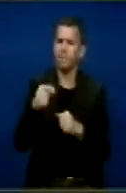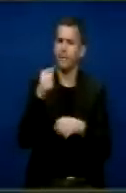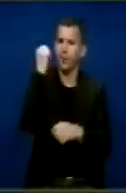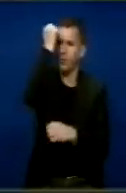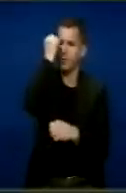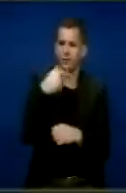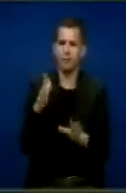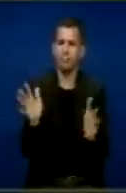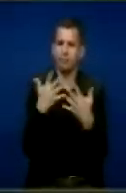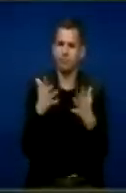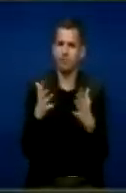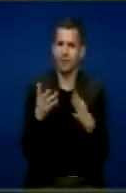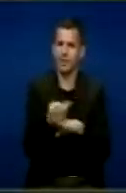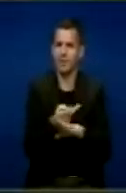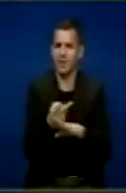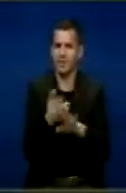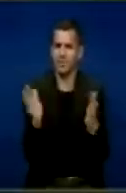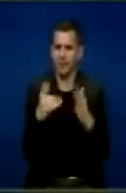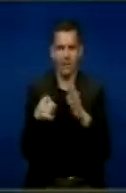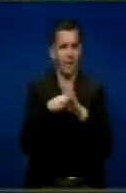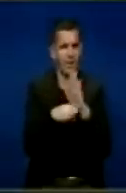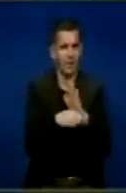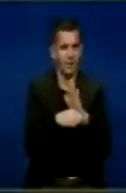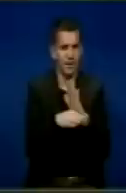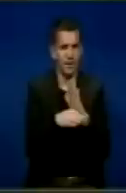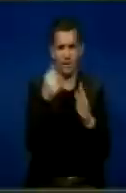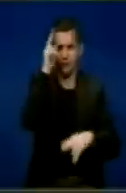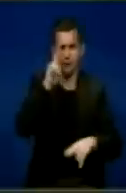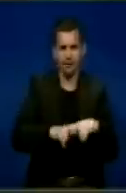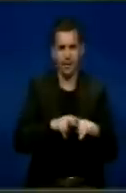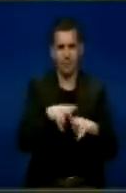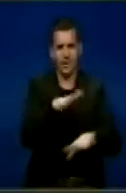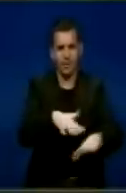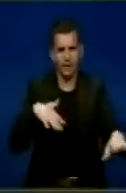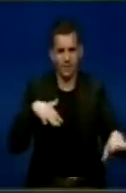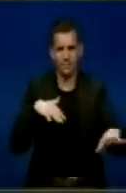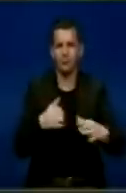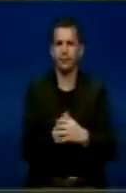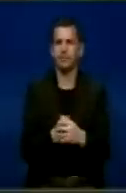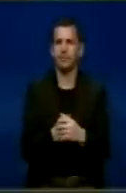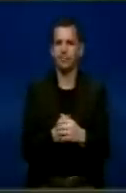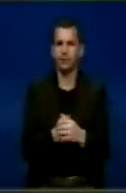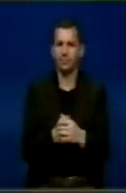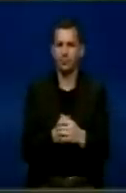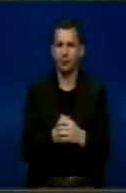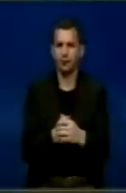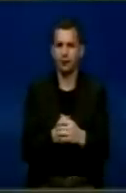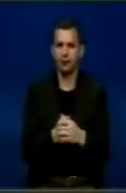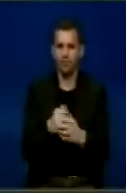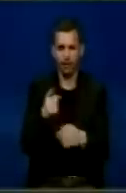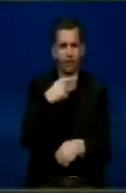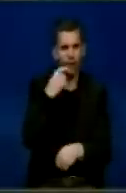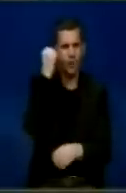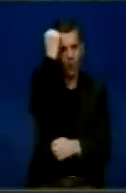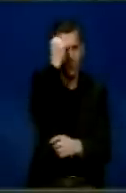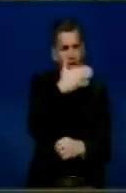cilja e ka të pamundur të të bërë qëtë të sovran. Pra me ato ligje që ta tjenë kalu në këtë ku vend, si rrjedhojër planit atisare, dhe me tjera të pastaj, Kosova e ka